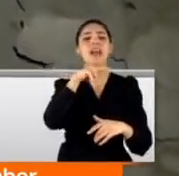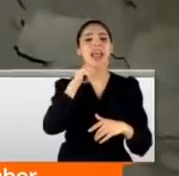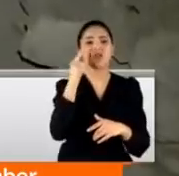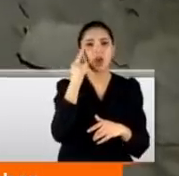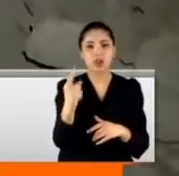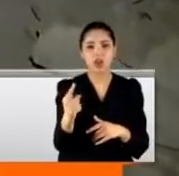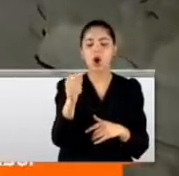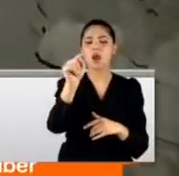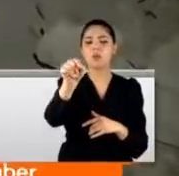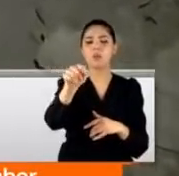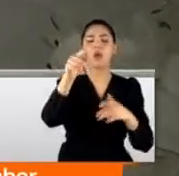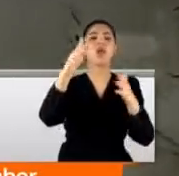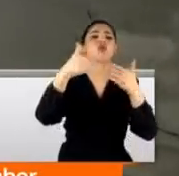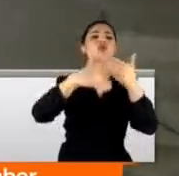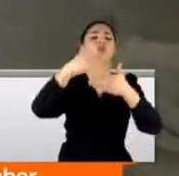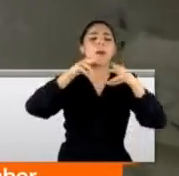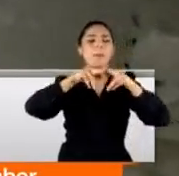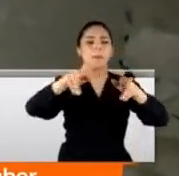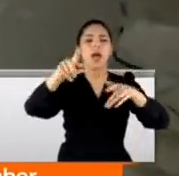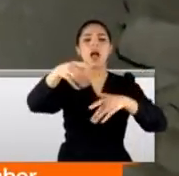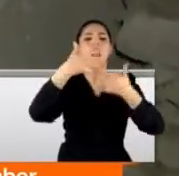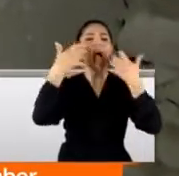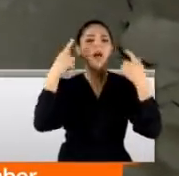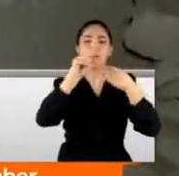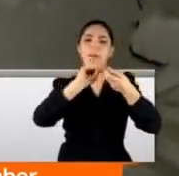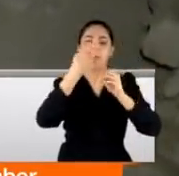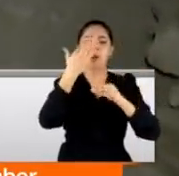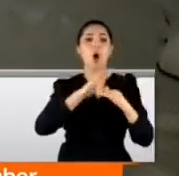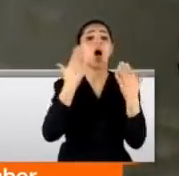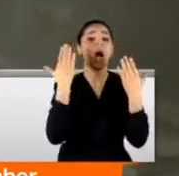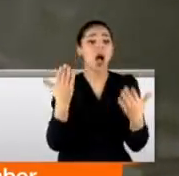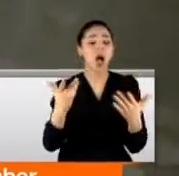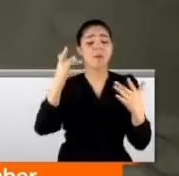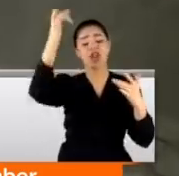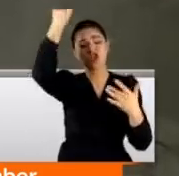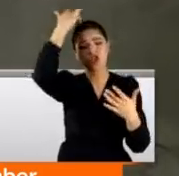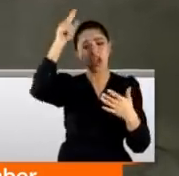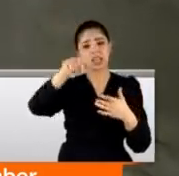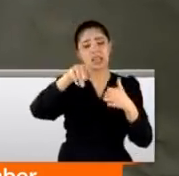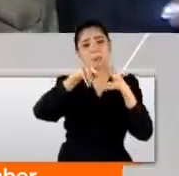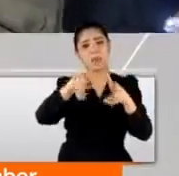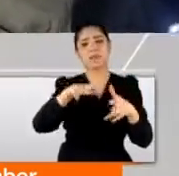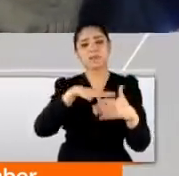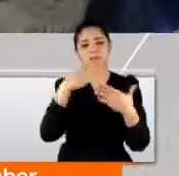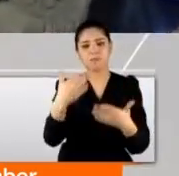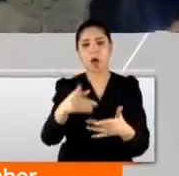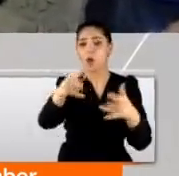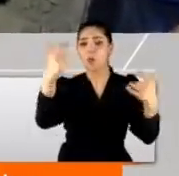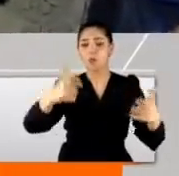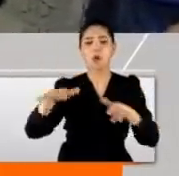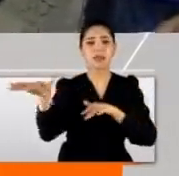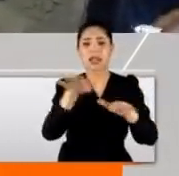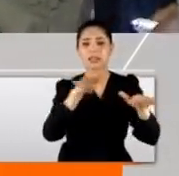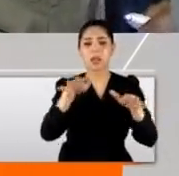yıkıldı. İçeride hayvanlarda herhangi bir problem yok ama çatısı da eğilmiş durumda. Valla burası işte